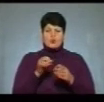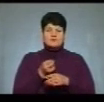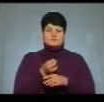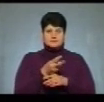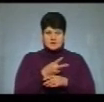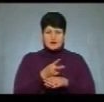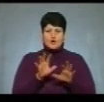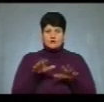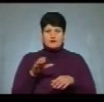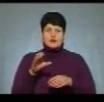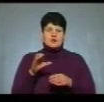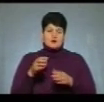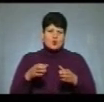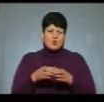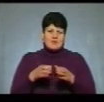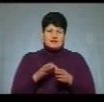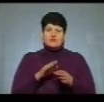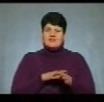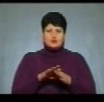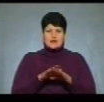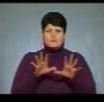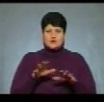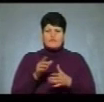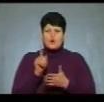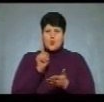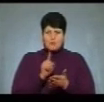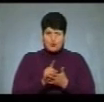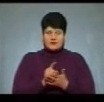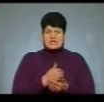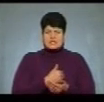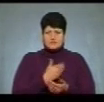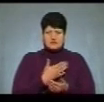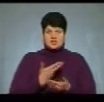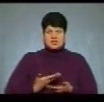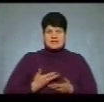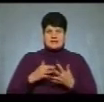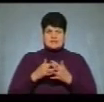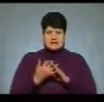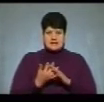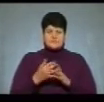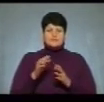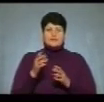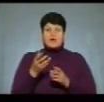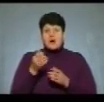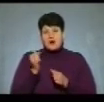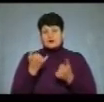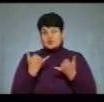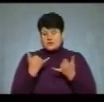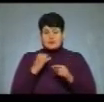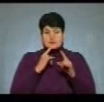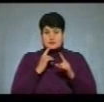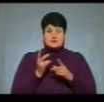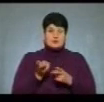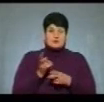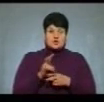голови громади Володимира Мельника через невиконання посадових обов'язків ініціювали жителі громади. Сьогодні на позачергову сесію прийшли